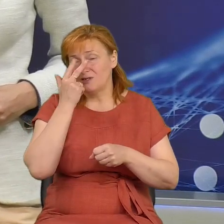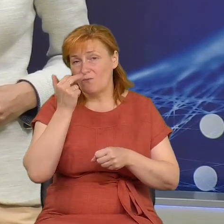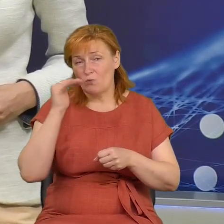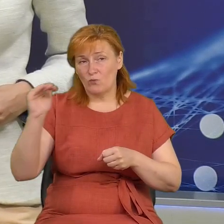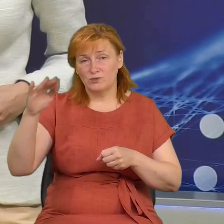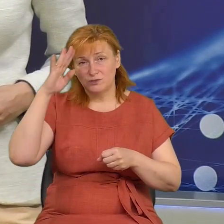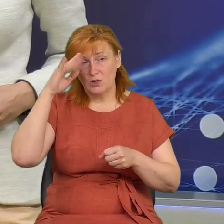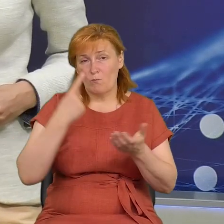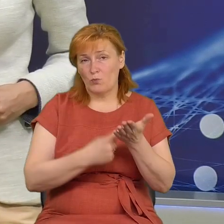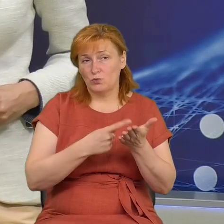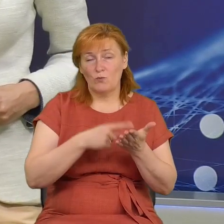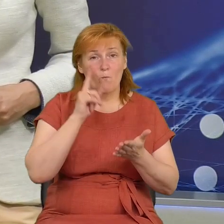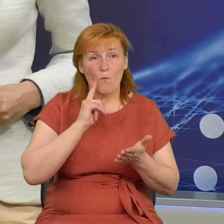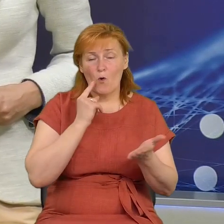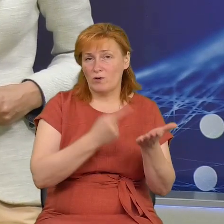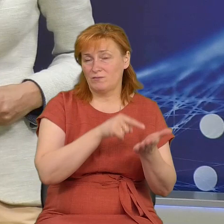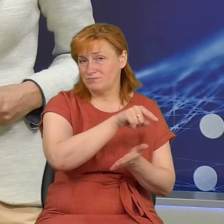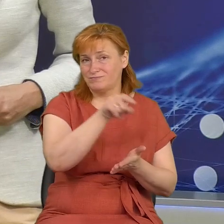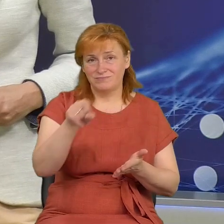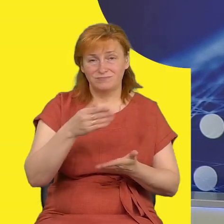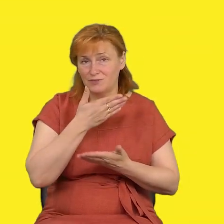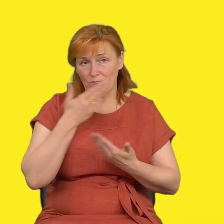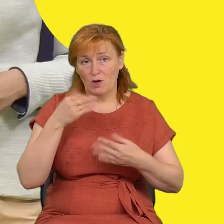що нікому не оголошували. Триває розслідування.